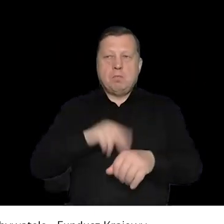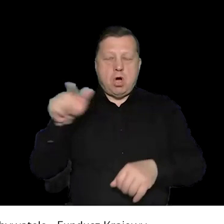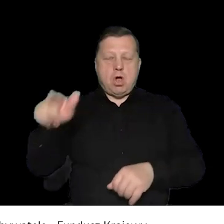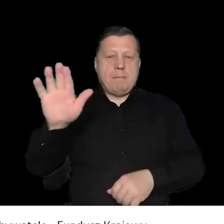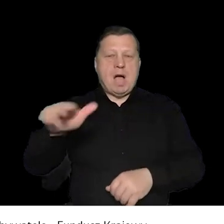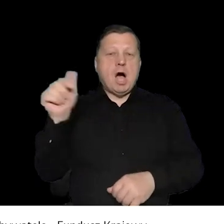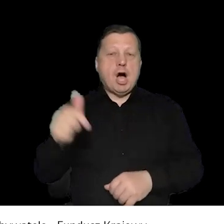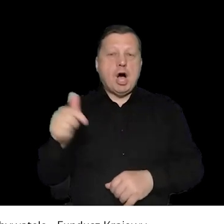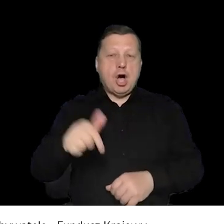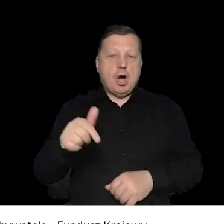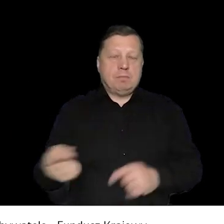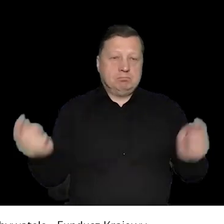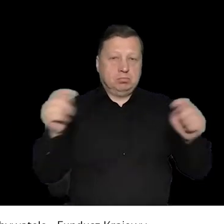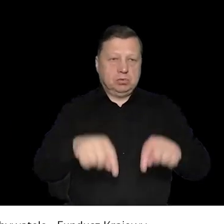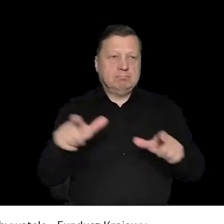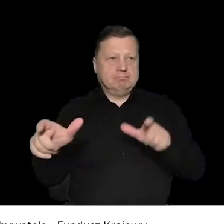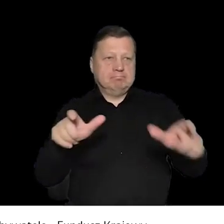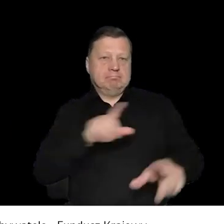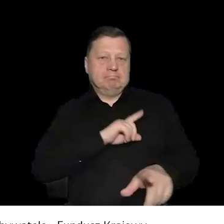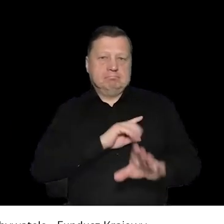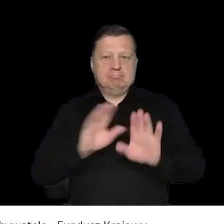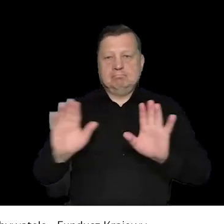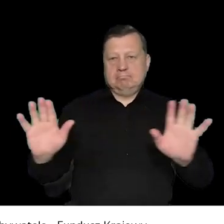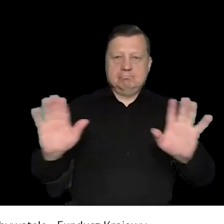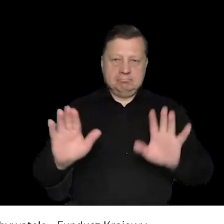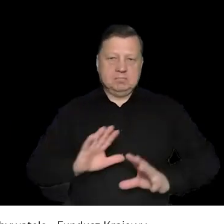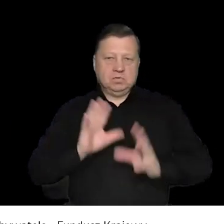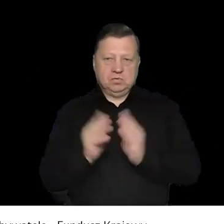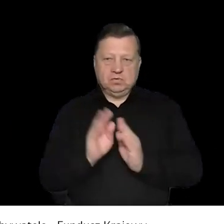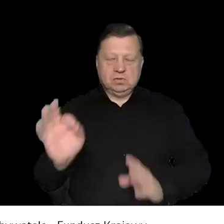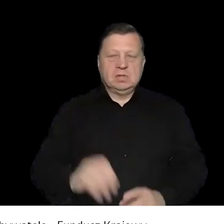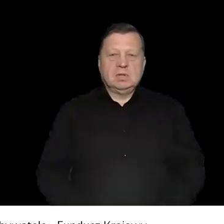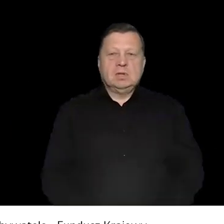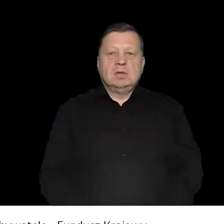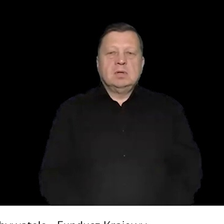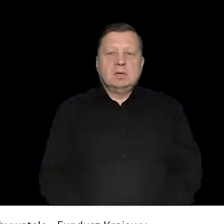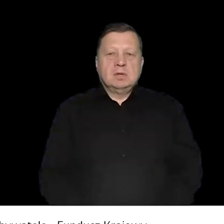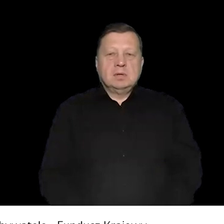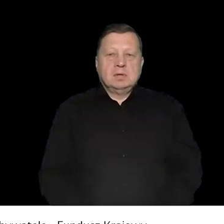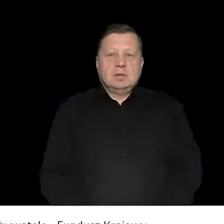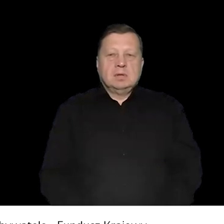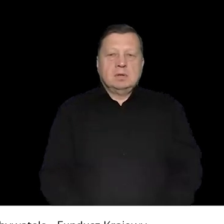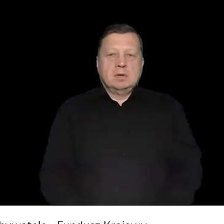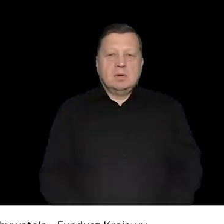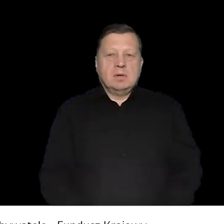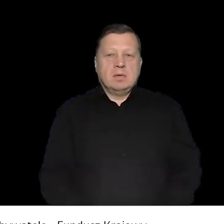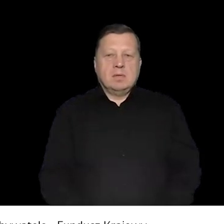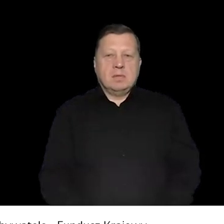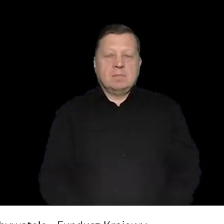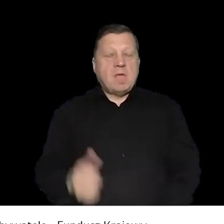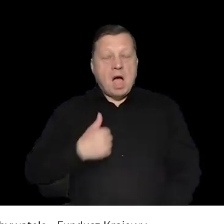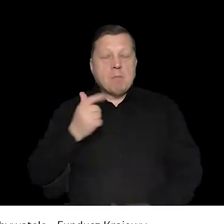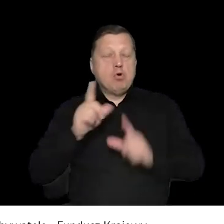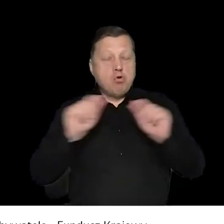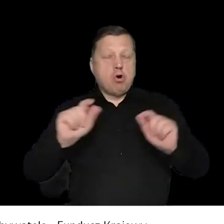wysyła informacje do policji o zgromadzeniu, informuje policję i policja ma obowiązek zabezpieczyć, żeby po